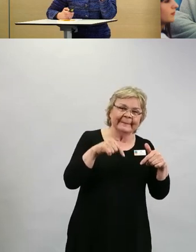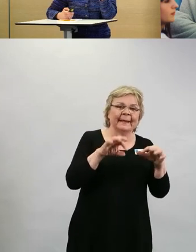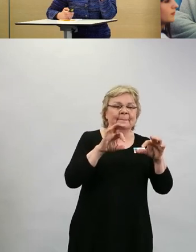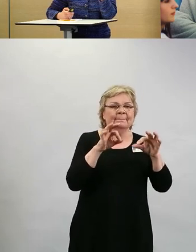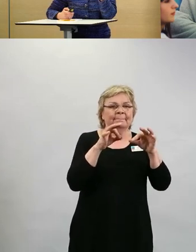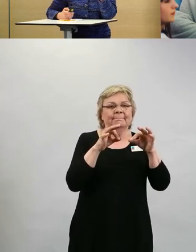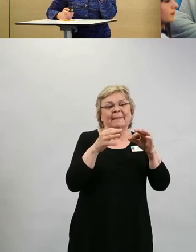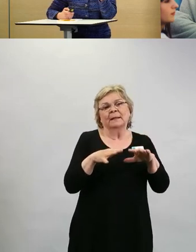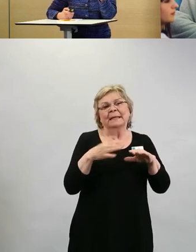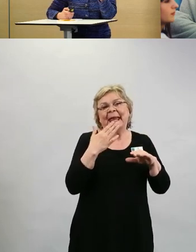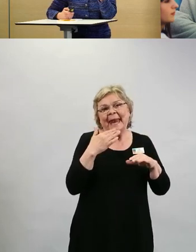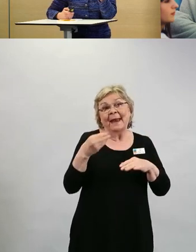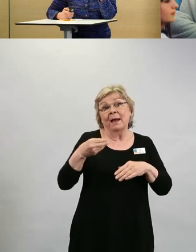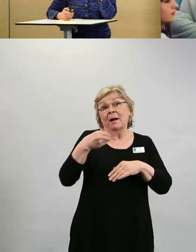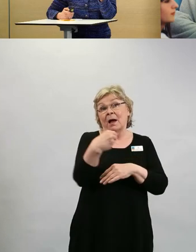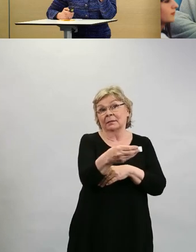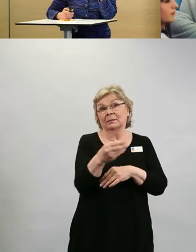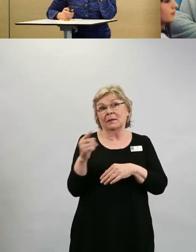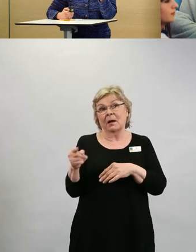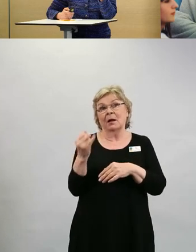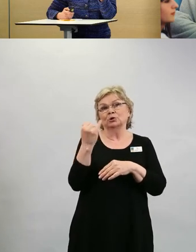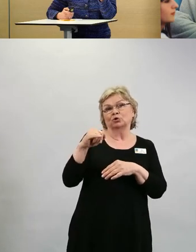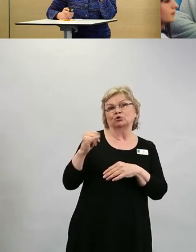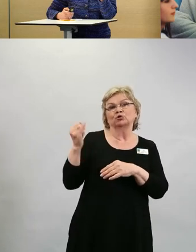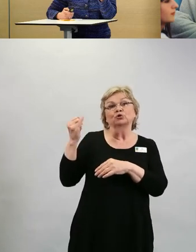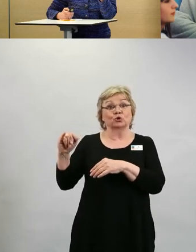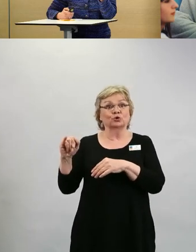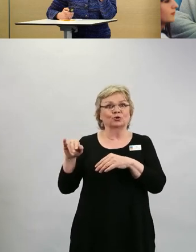asettuu, että kenelle sitä on hyvä antaa.